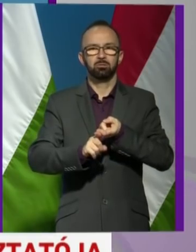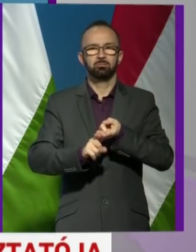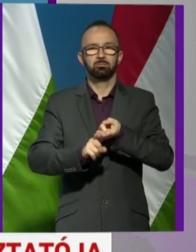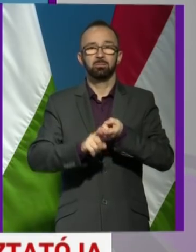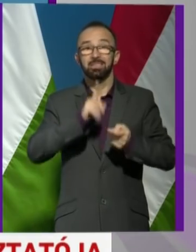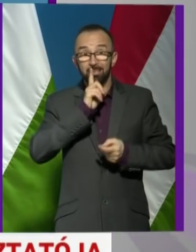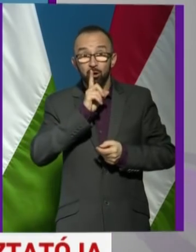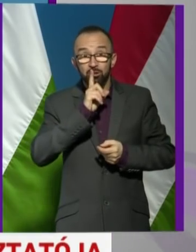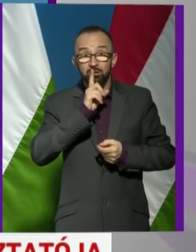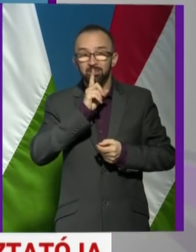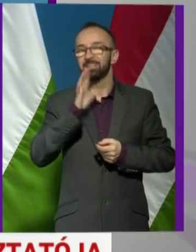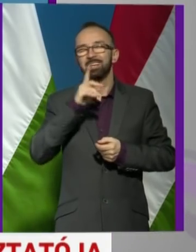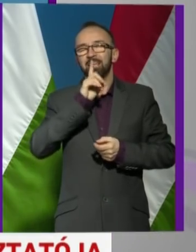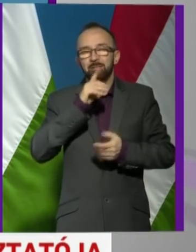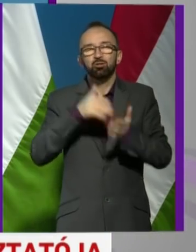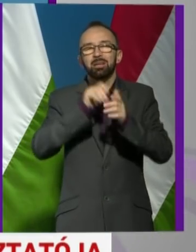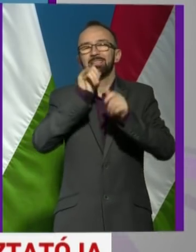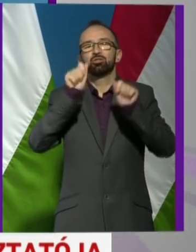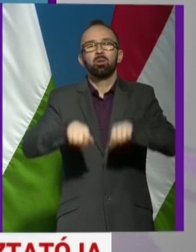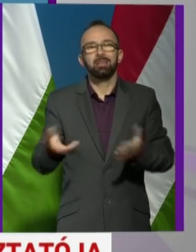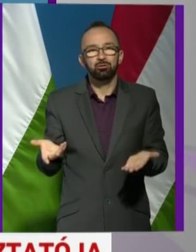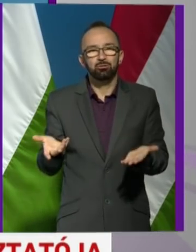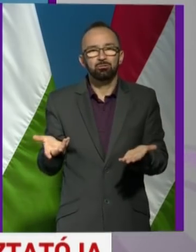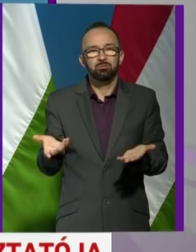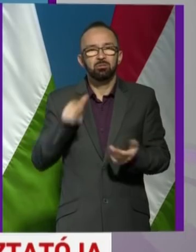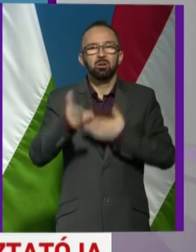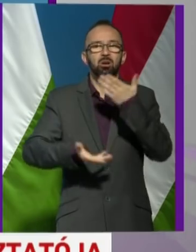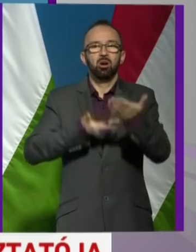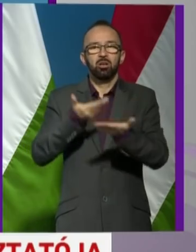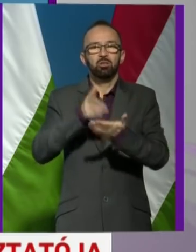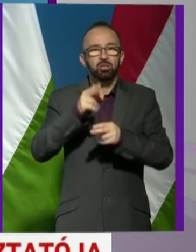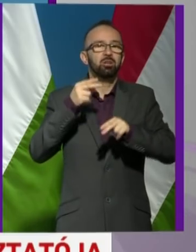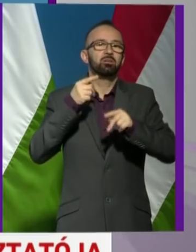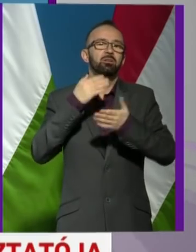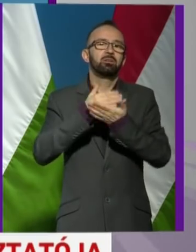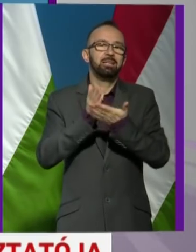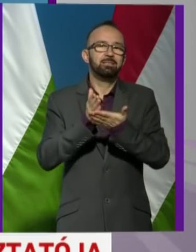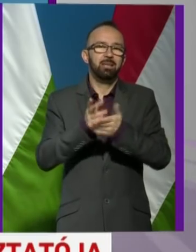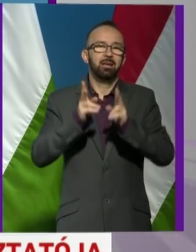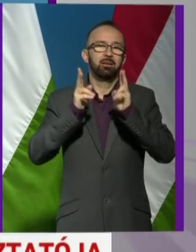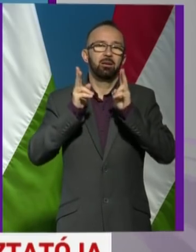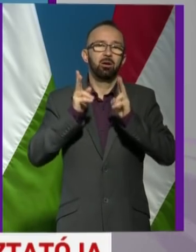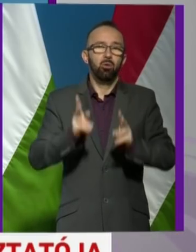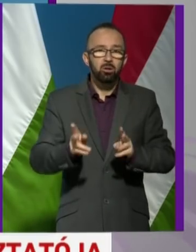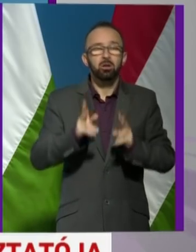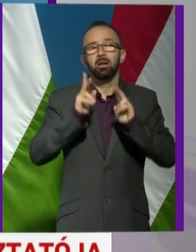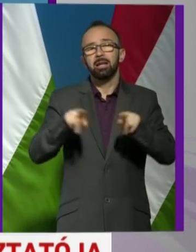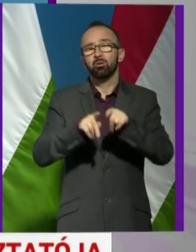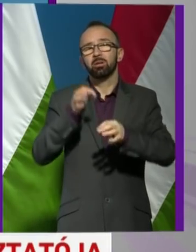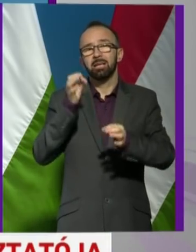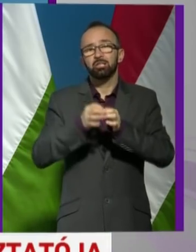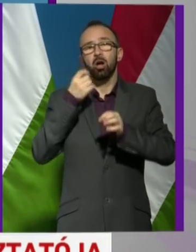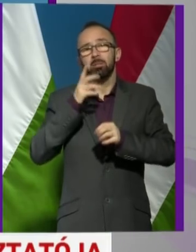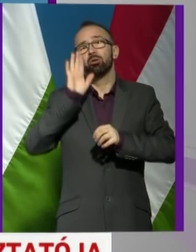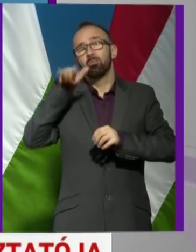nem titkos, de még nincsen döntés ebben, de természetesen ennek a javaslatnak része az is, hogy lehet olyan eset, amikor